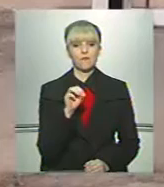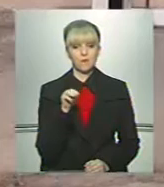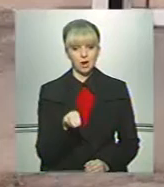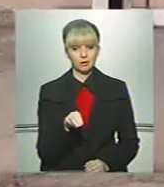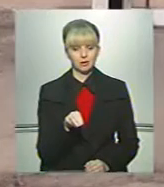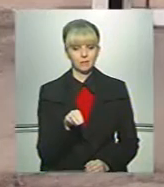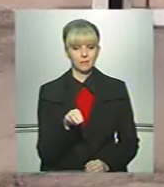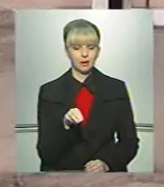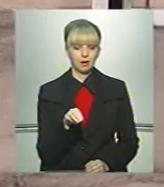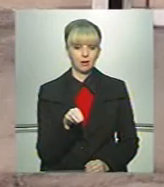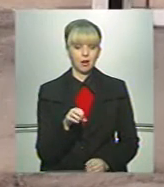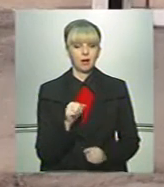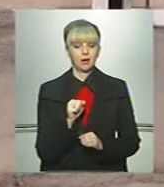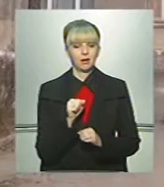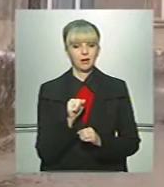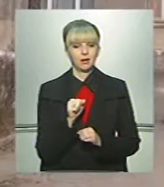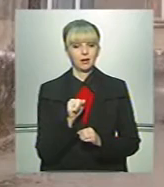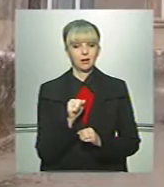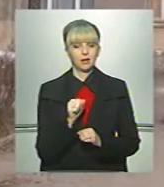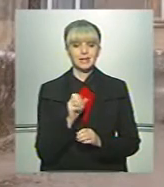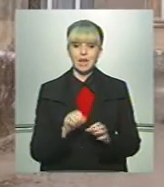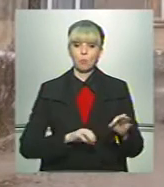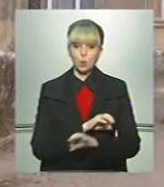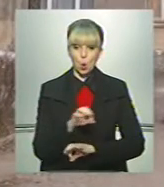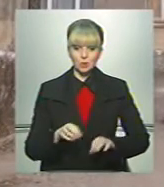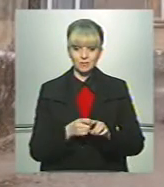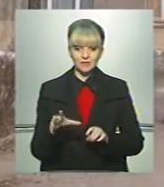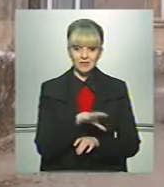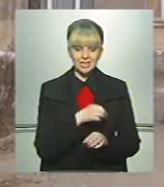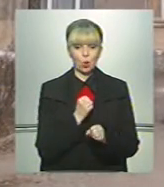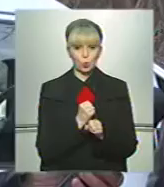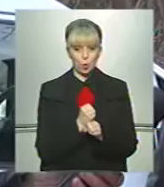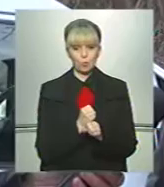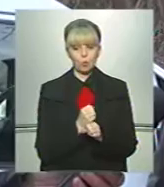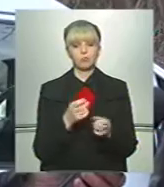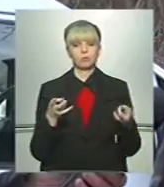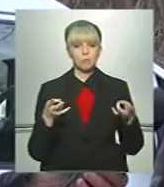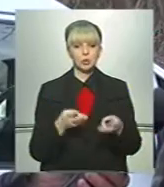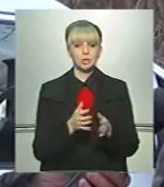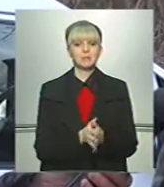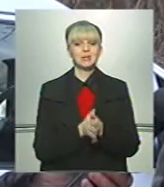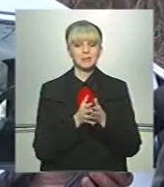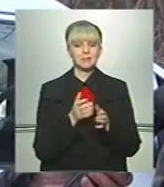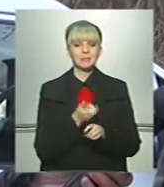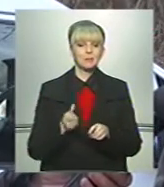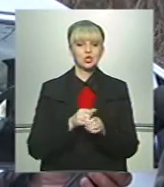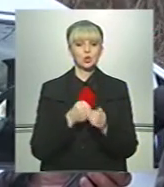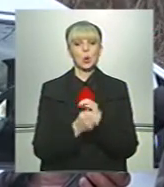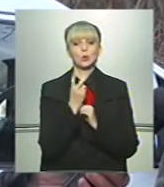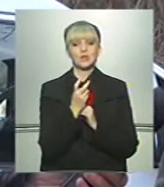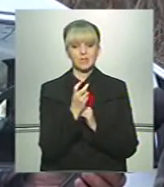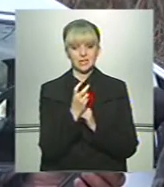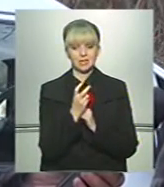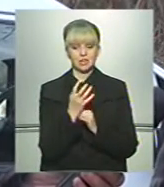а запроєктовані оці всі роботи потребують збільшення. Збільшення до 200,